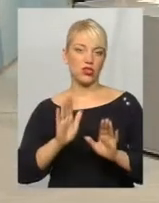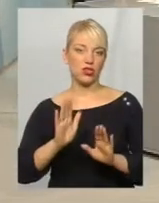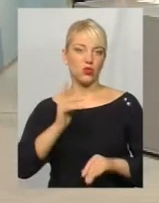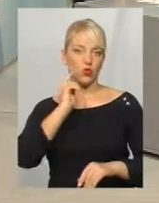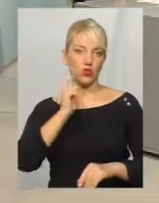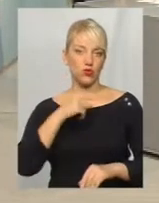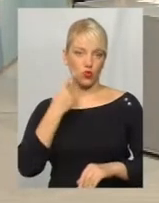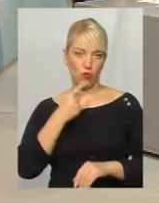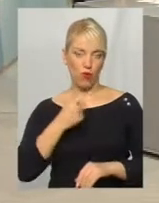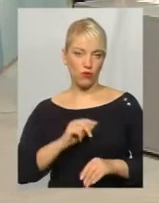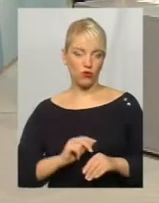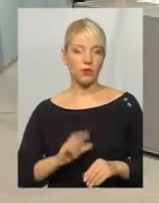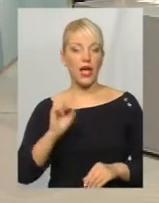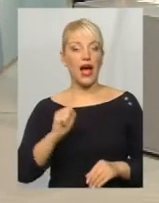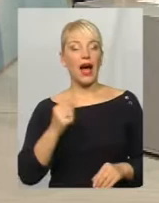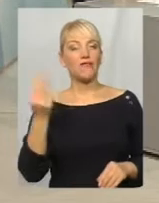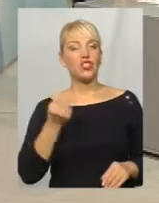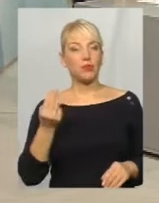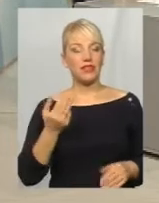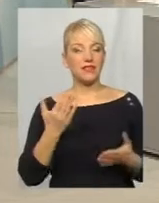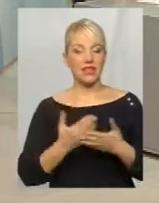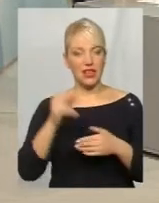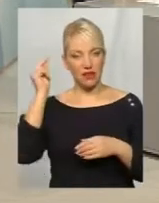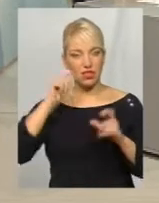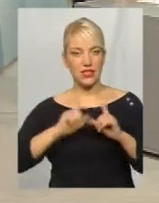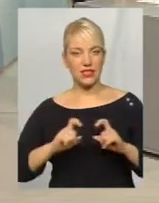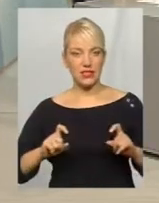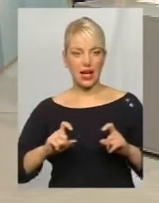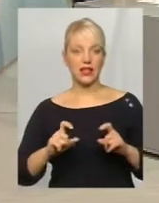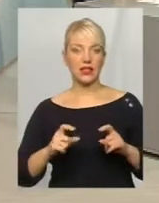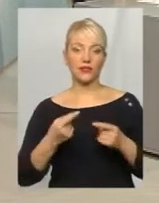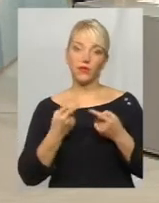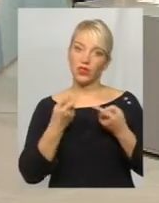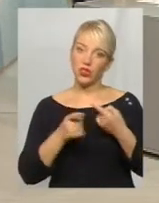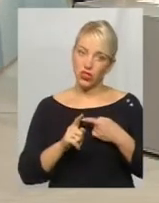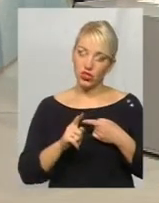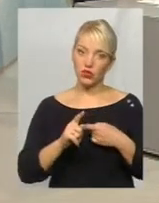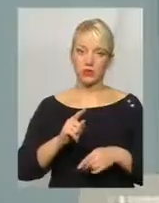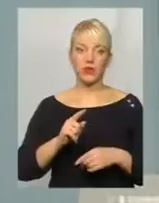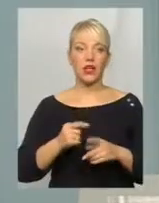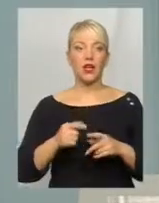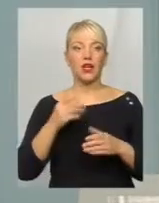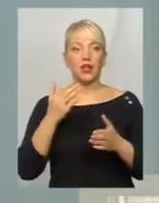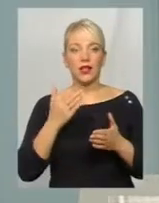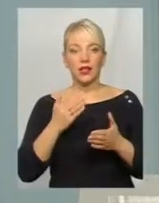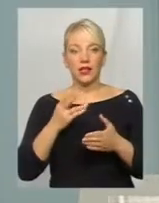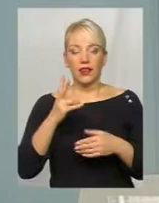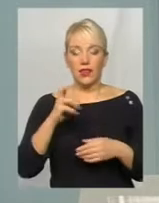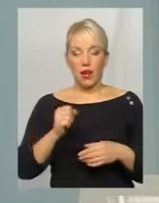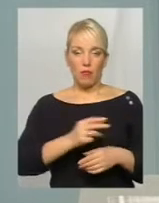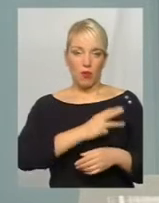У Шепетівці є навчальний заклад дещо іншого характеру. Знову ж таки, на